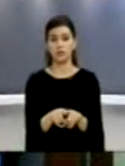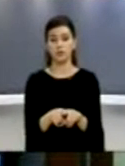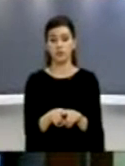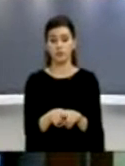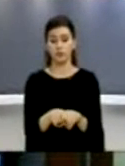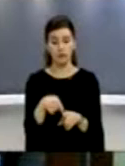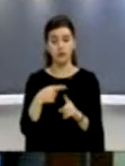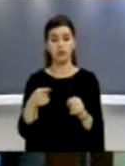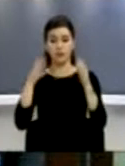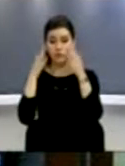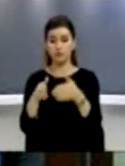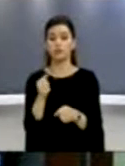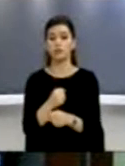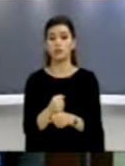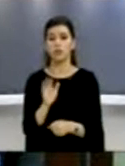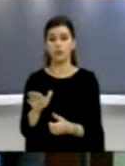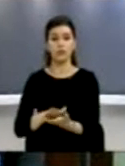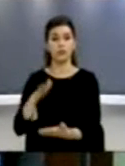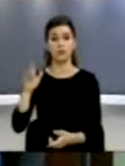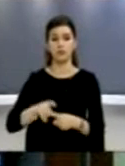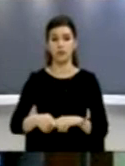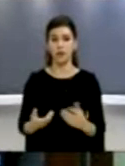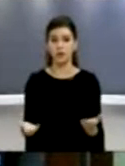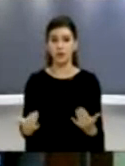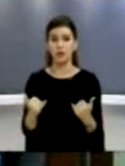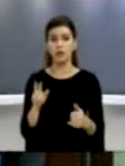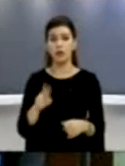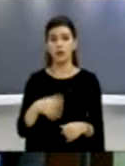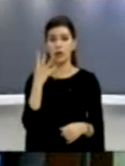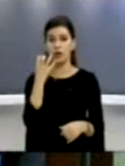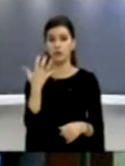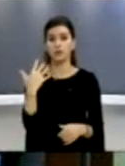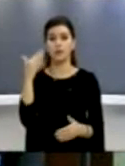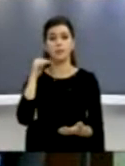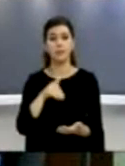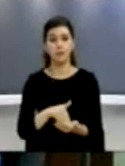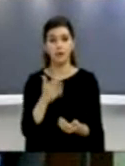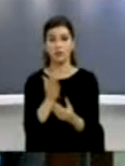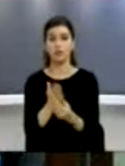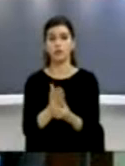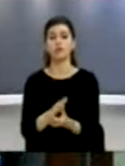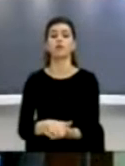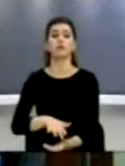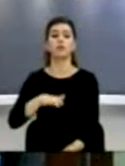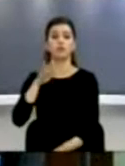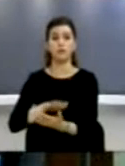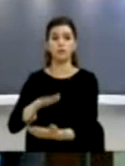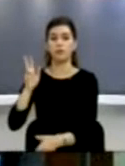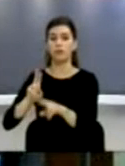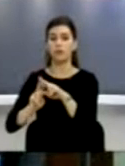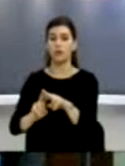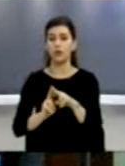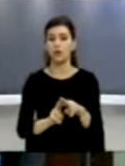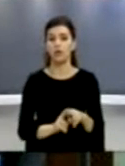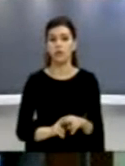të fokusohë në punët të tyre që ka. Në aktualisht i kemi 450 mil dënd të pluhë rosura në sirtarët e gjykatave, dhe si ka